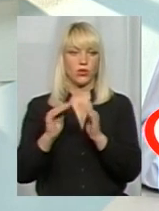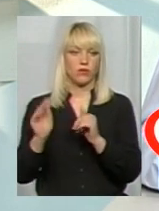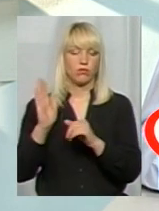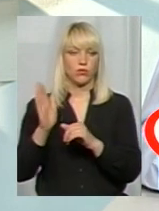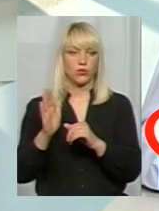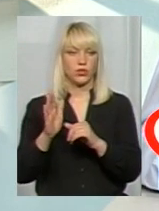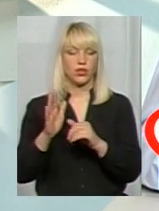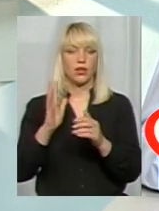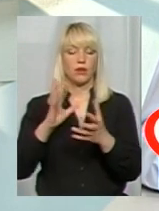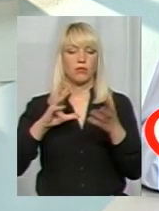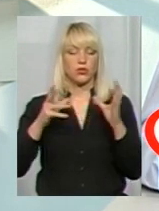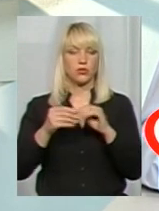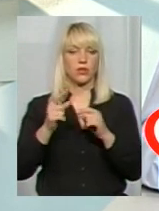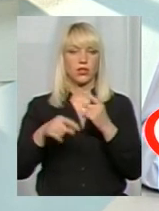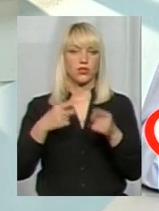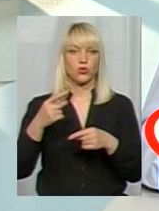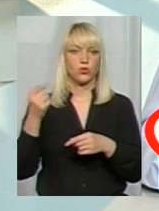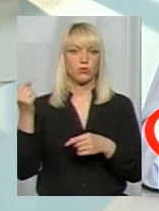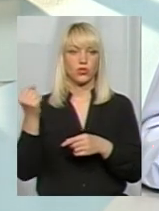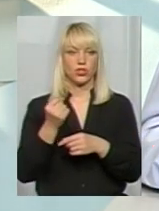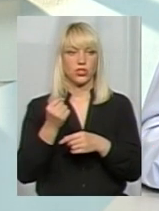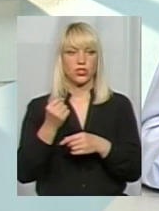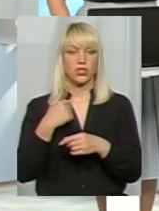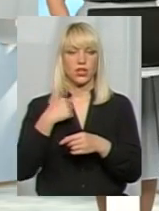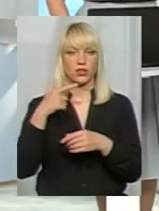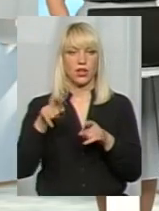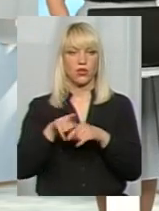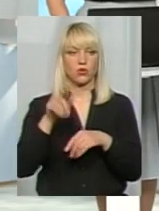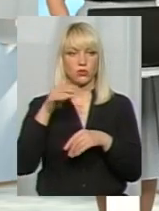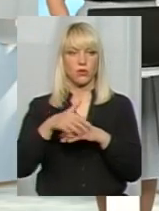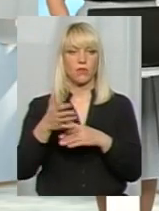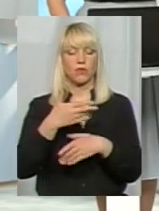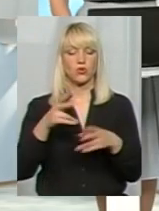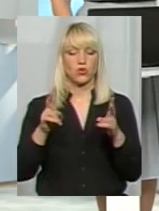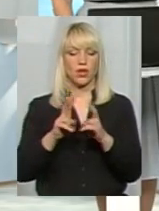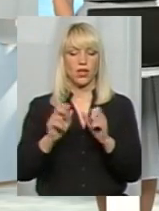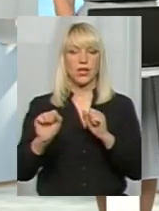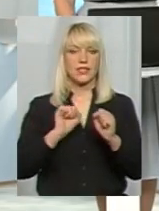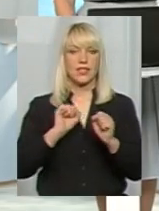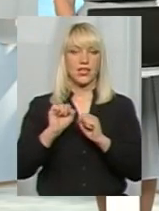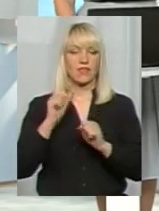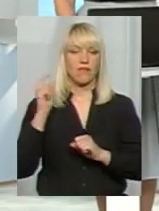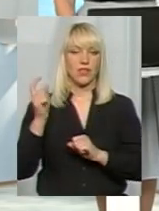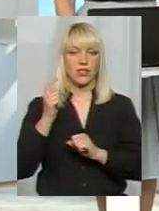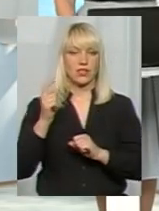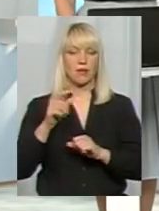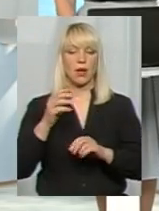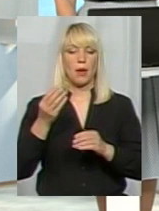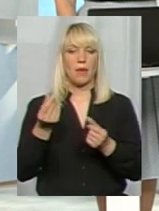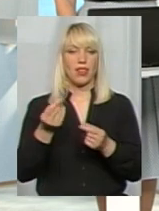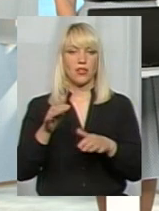підведені підсумки. І на слідуючому тижні, я так розумію, ми зустрінемося всі разом із керівниками, власниками або балансу отримувача